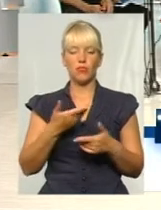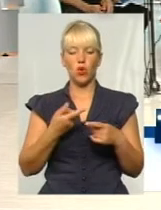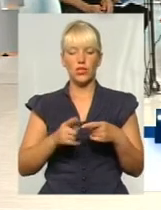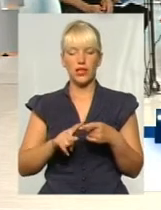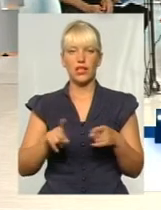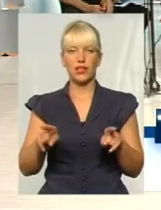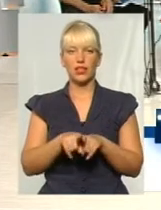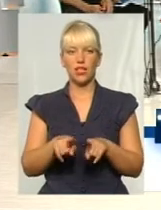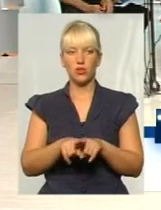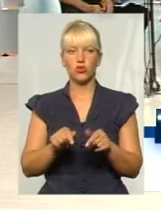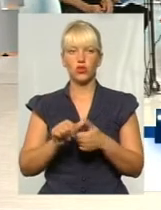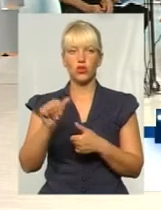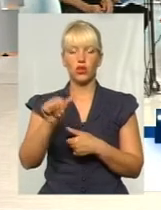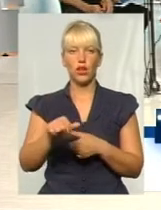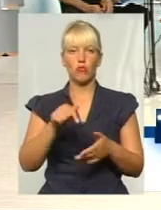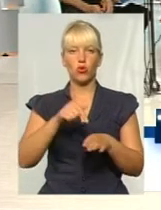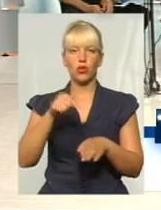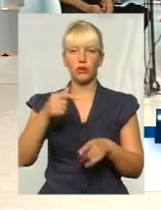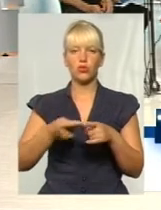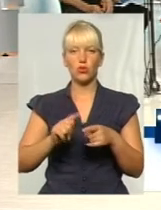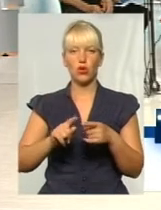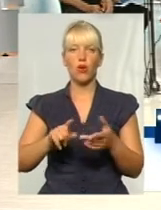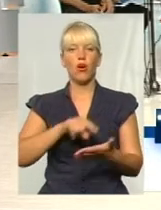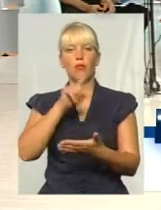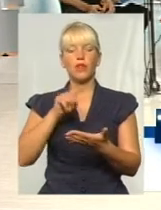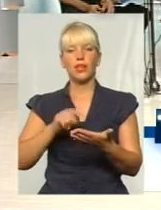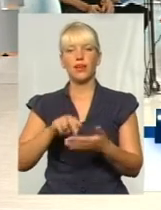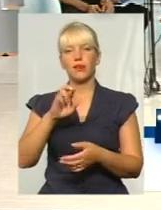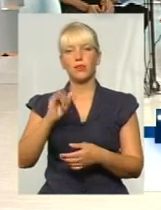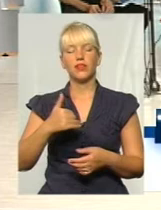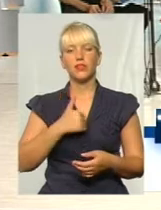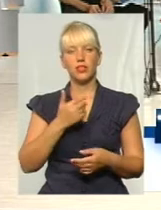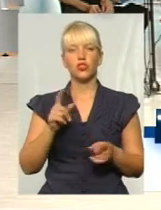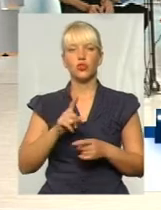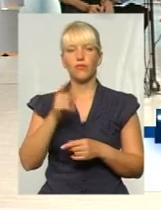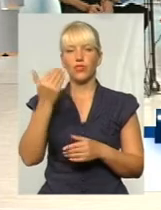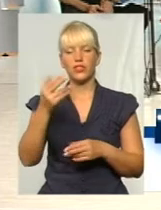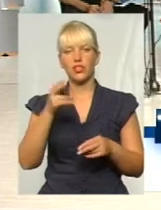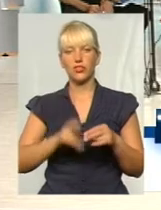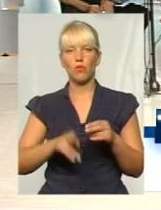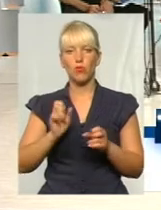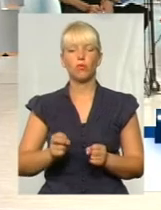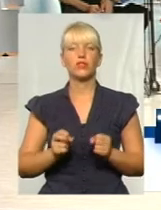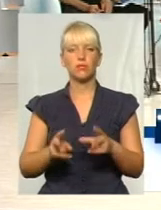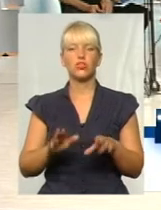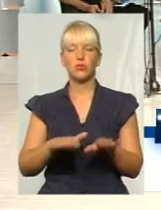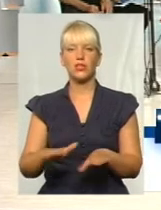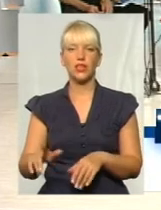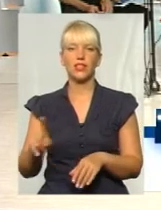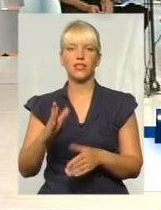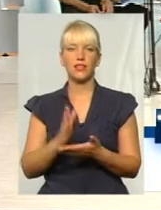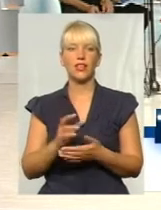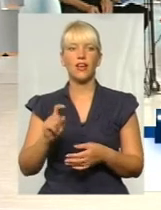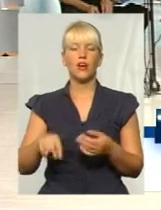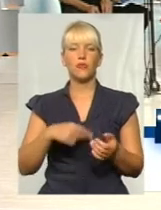окремо торкнемся цього питання. Але хотіла, щоб ви таки закінчили про самі небезпечні місця, які ми маємо в Хмельницькому для